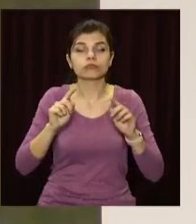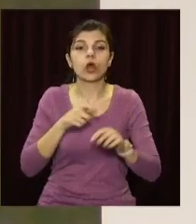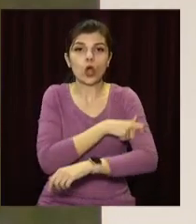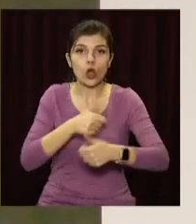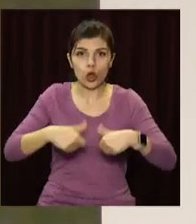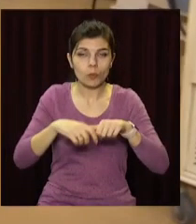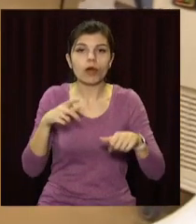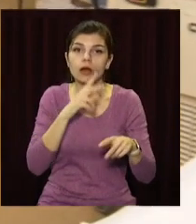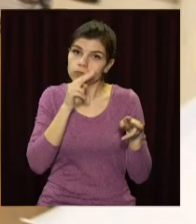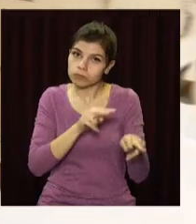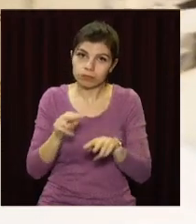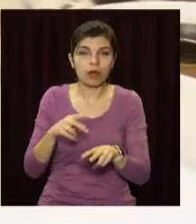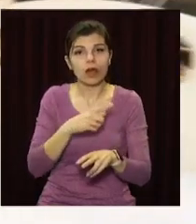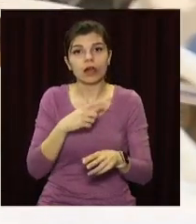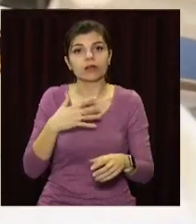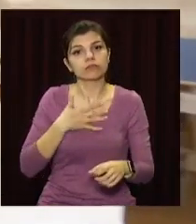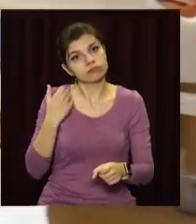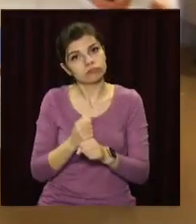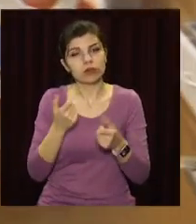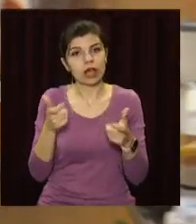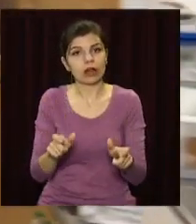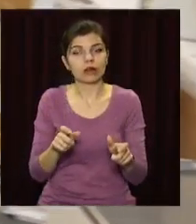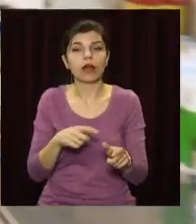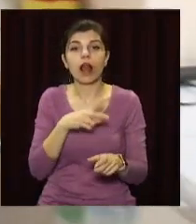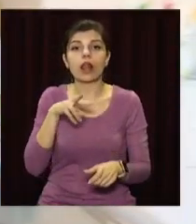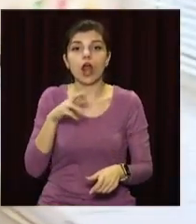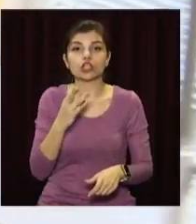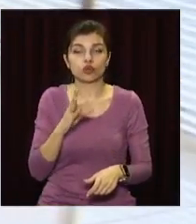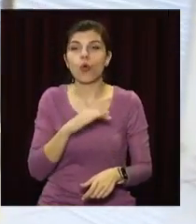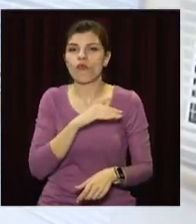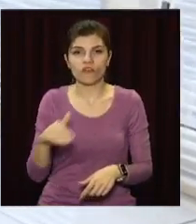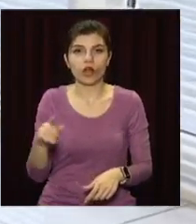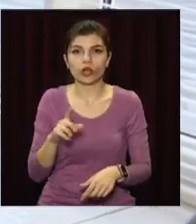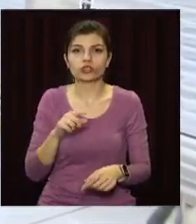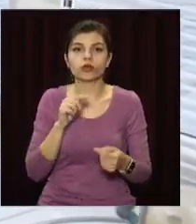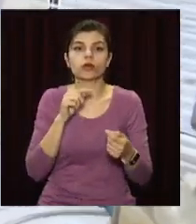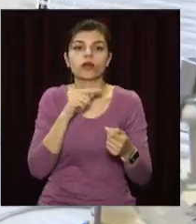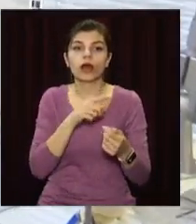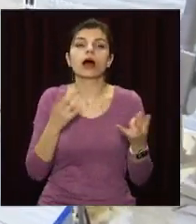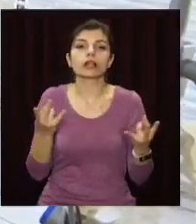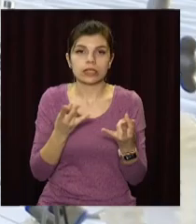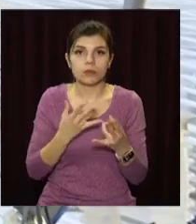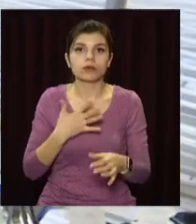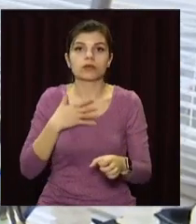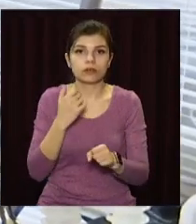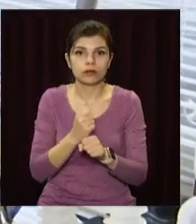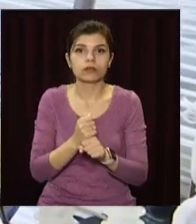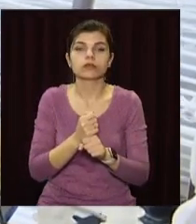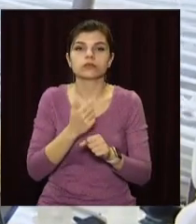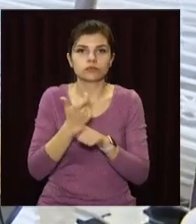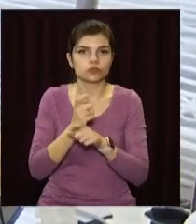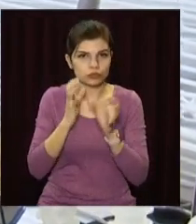перевірятиме дотримання карантинних правил. Ляшко переконаний проти епідемічних обмежень, треба дотримуватися локально.